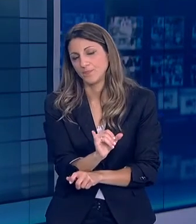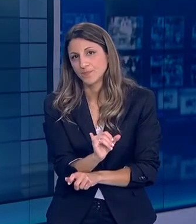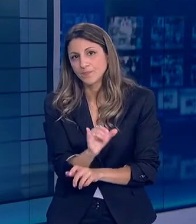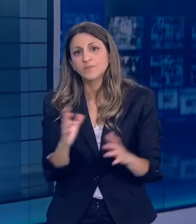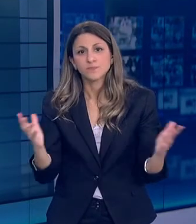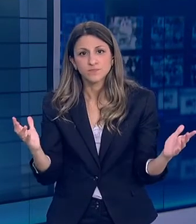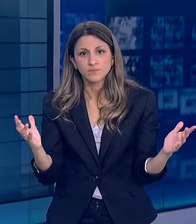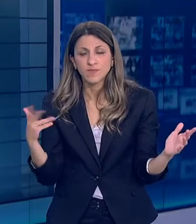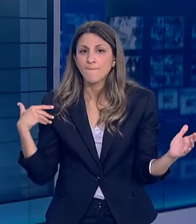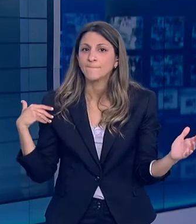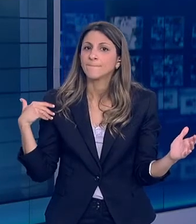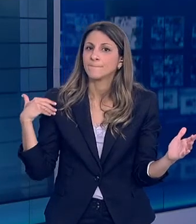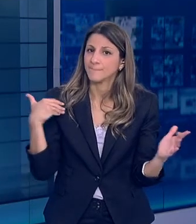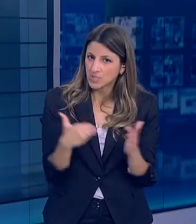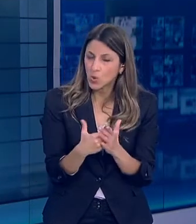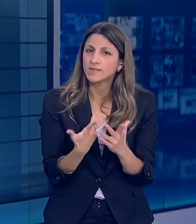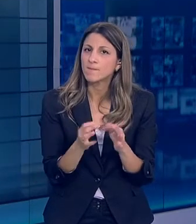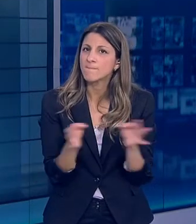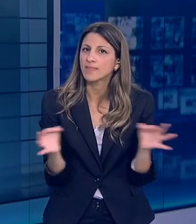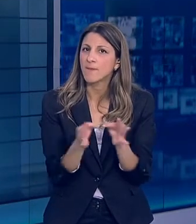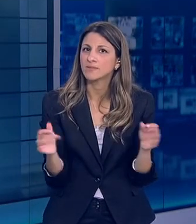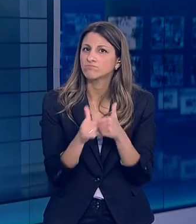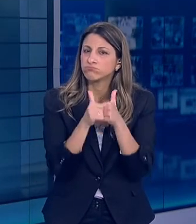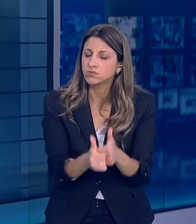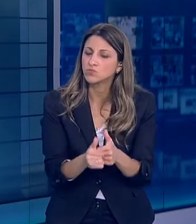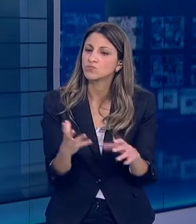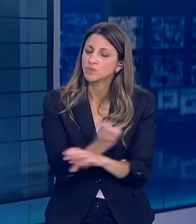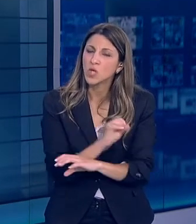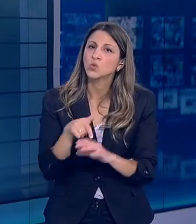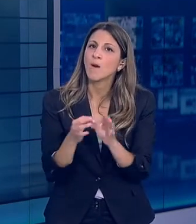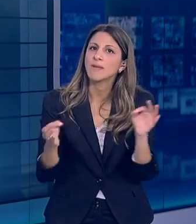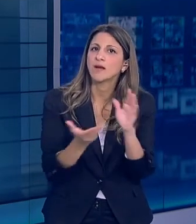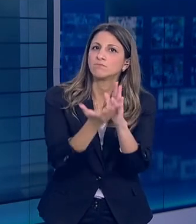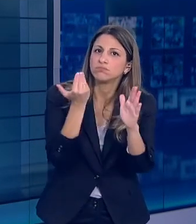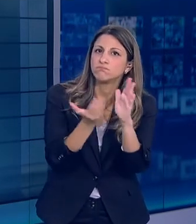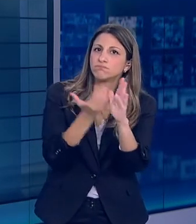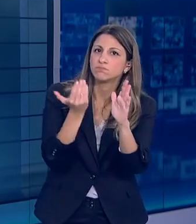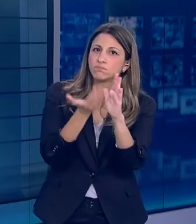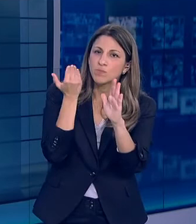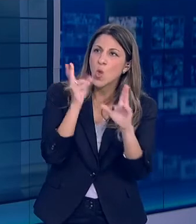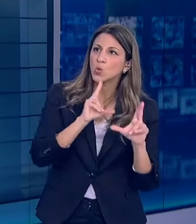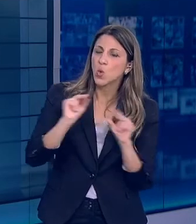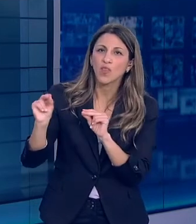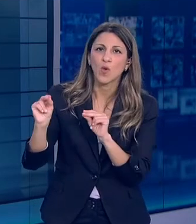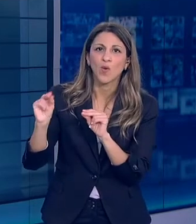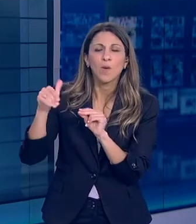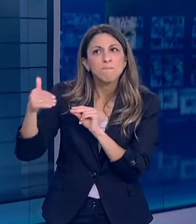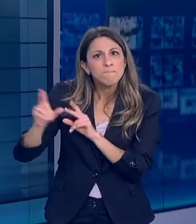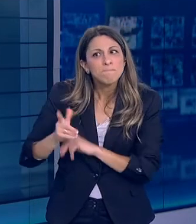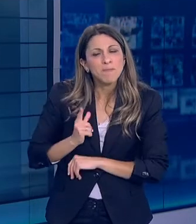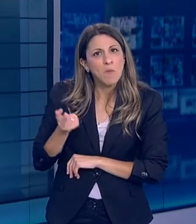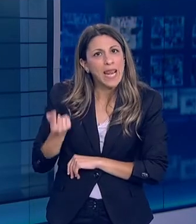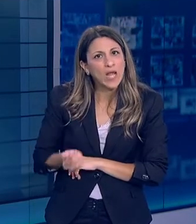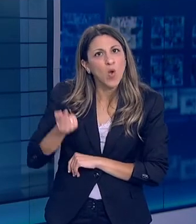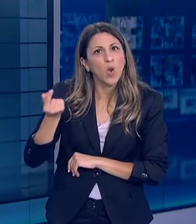Την επιτυχημένη εφαρμογή Των περιοριστικών μέτρων και την άρση τους Νομίζω έτσι θα κινηθούμε Εμείς θα είμαστε αρρωγοί